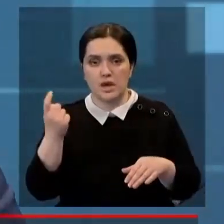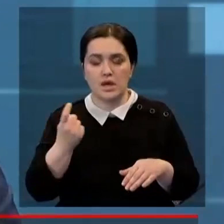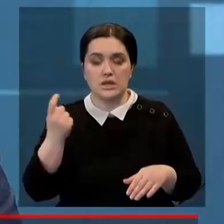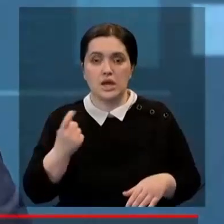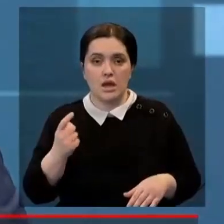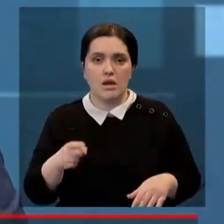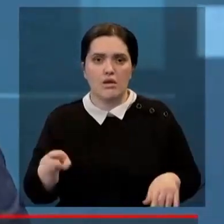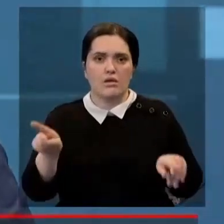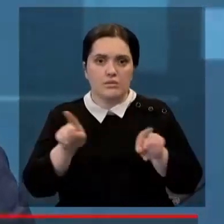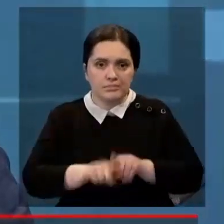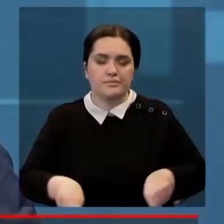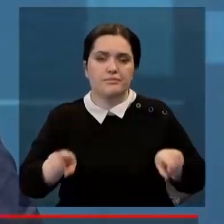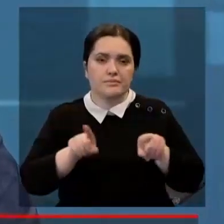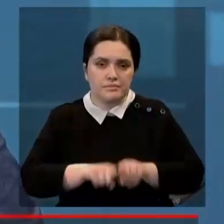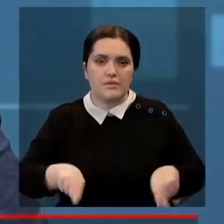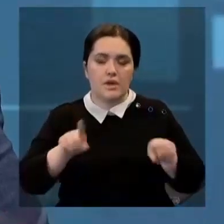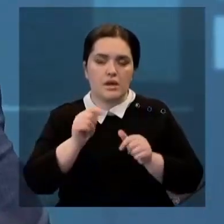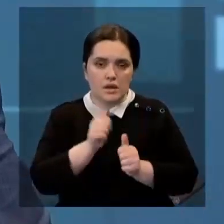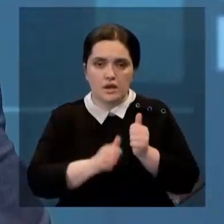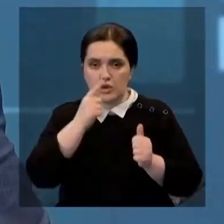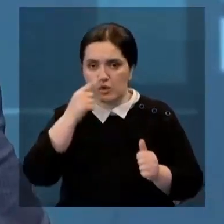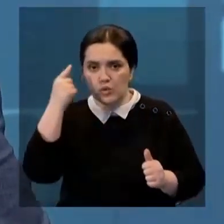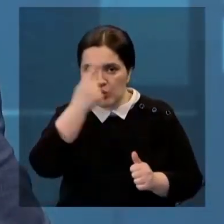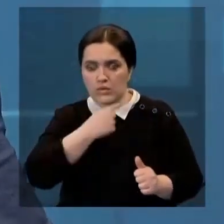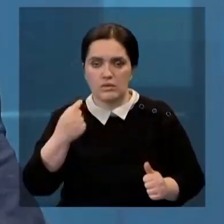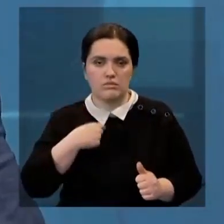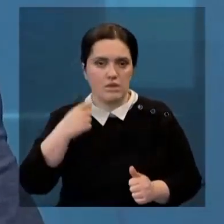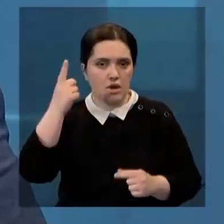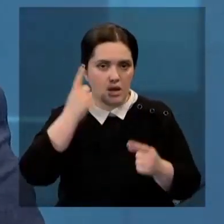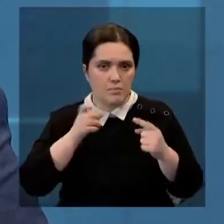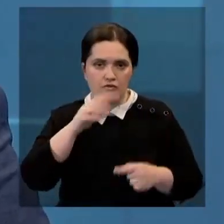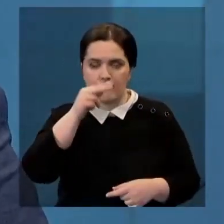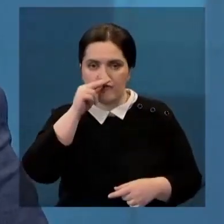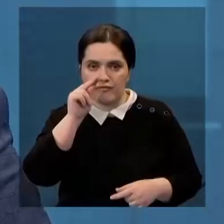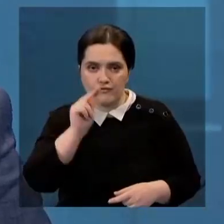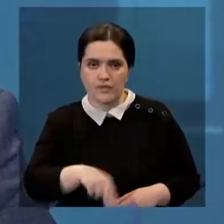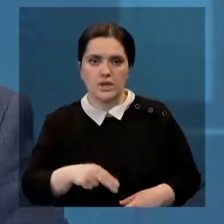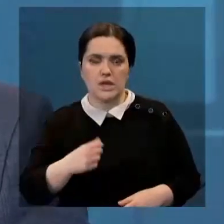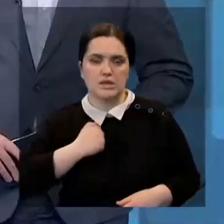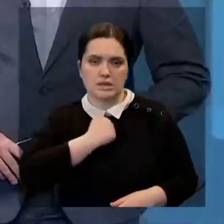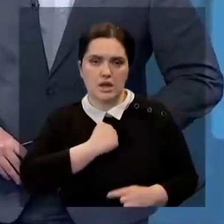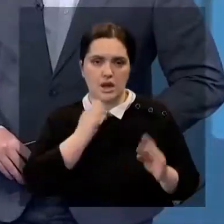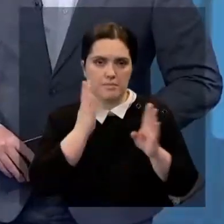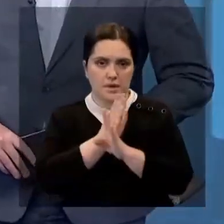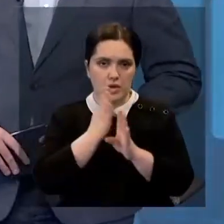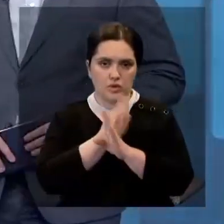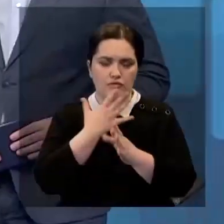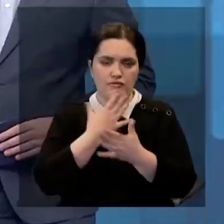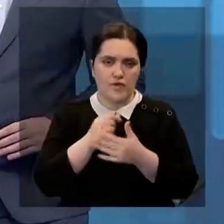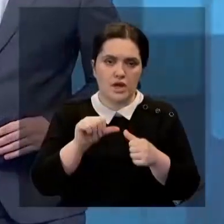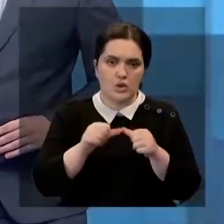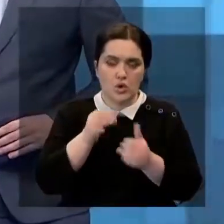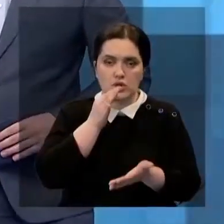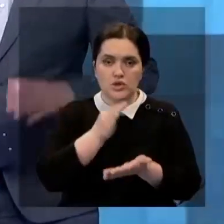так из года в год. Нас, в свою очередь, продолжают убеждать, что всему виной злая природа. В своих регулярных